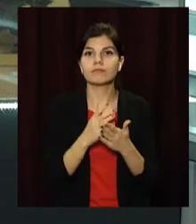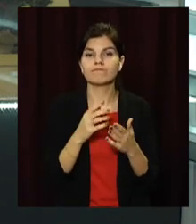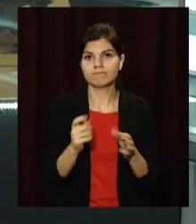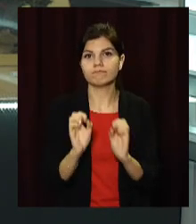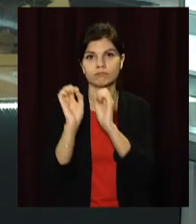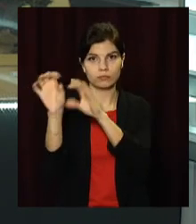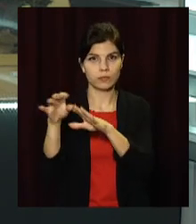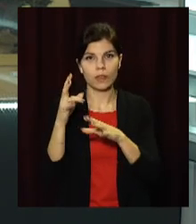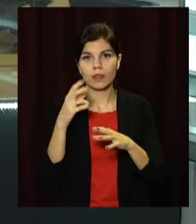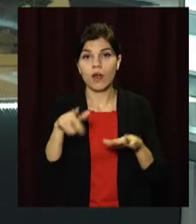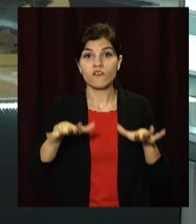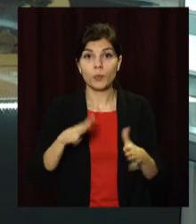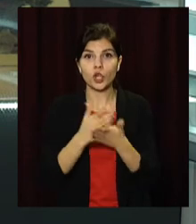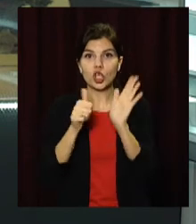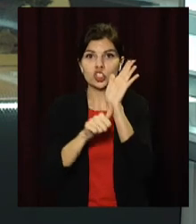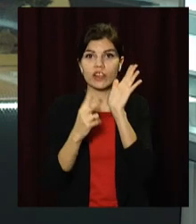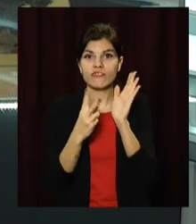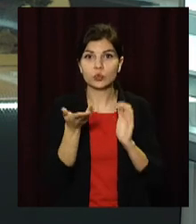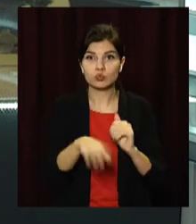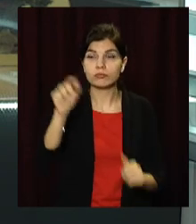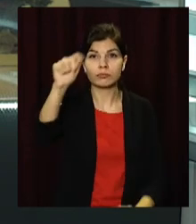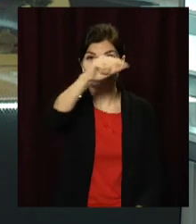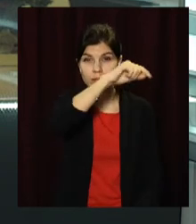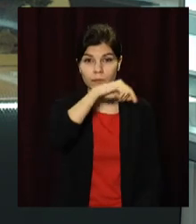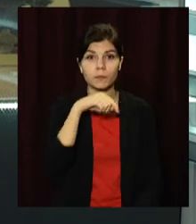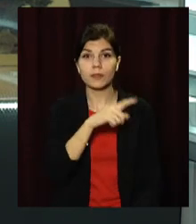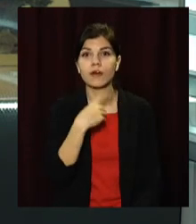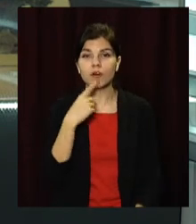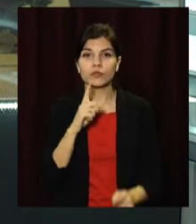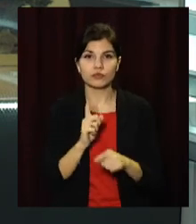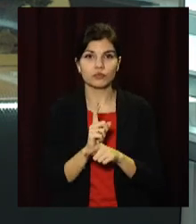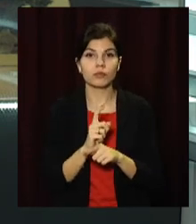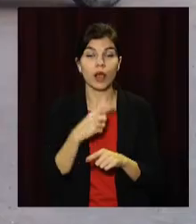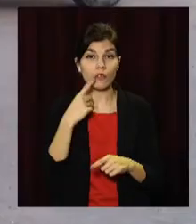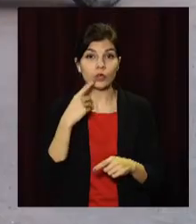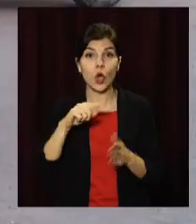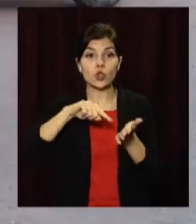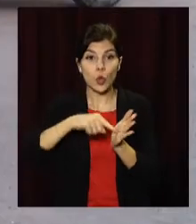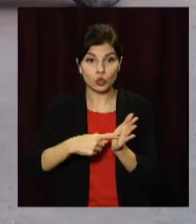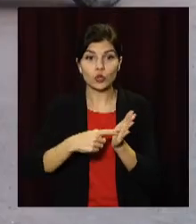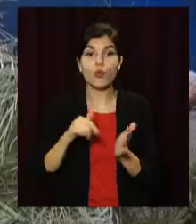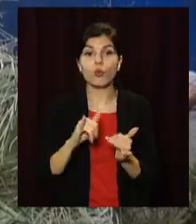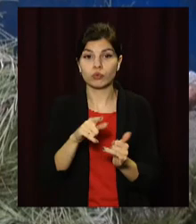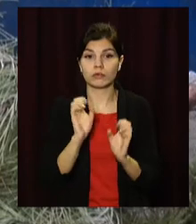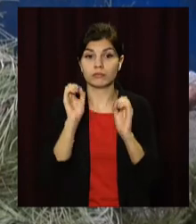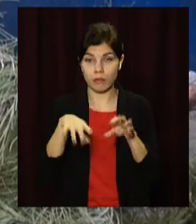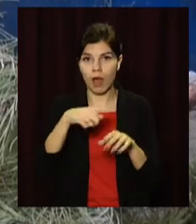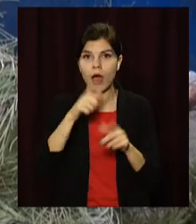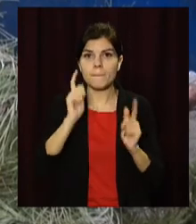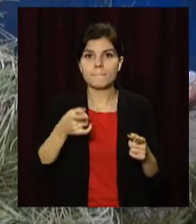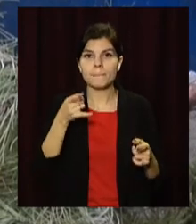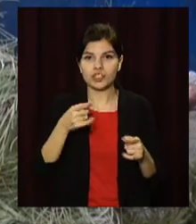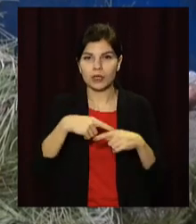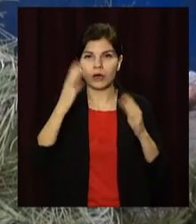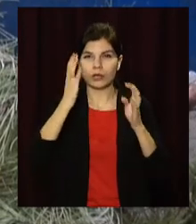їх у місті 62. У Департаменті екологічної політики Дніпровської міськради кажуть, точка утилізації є у кожному районі міста,